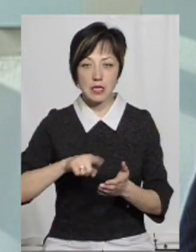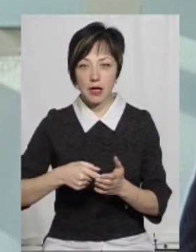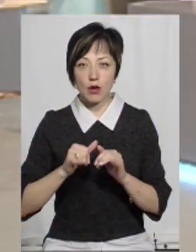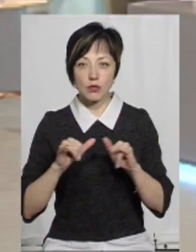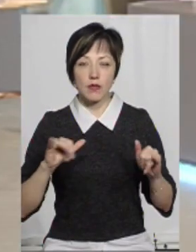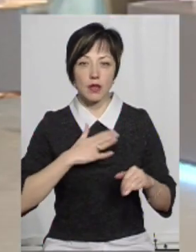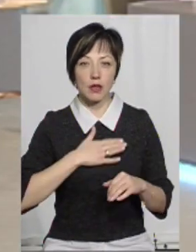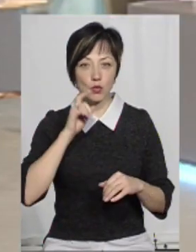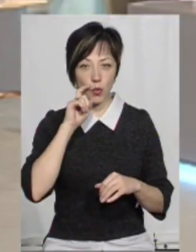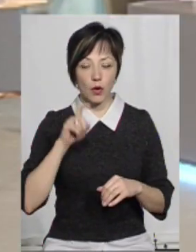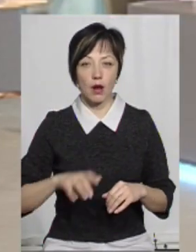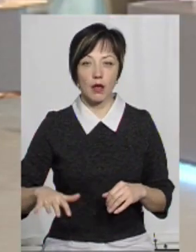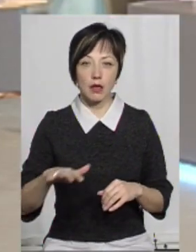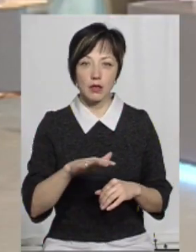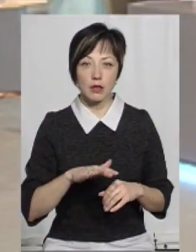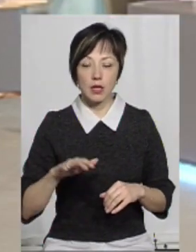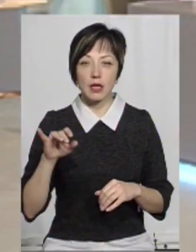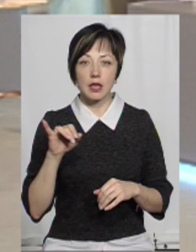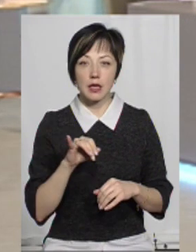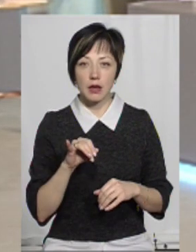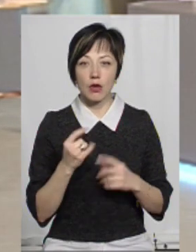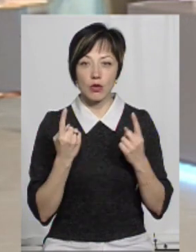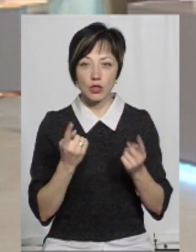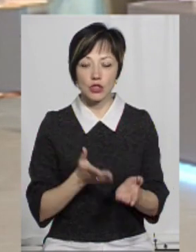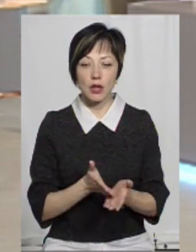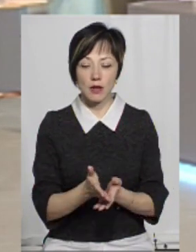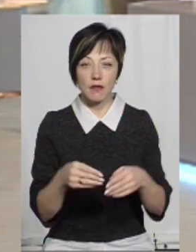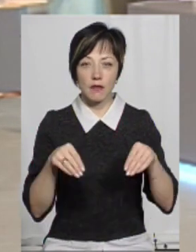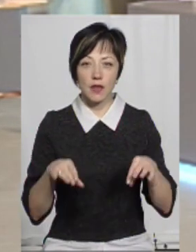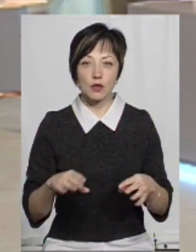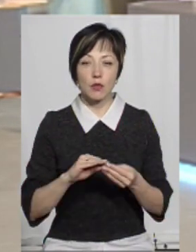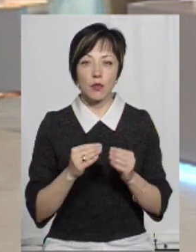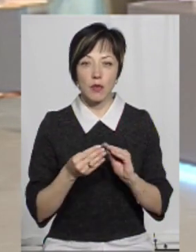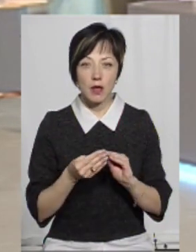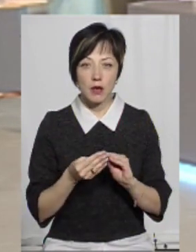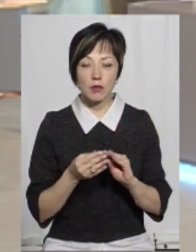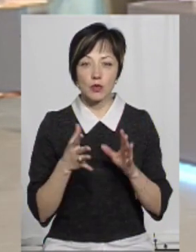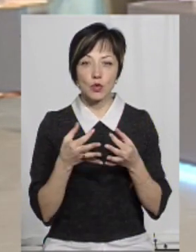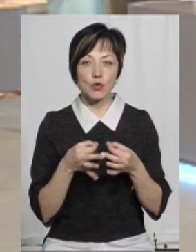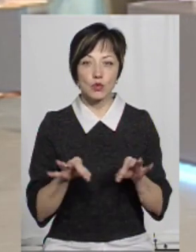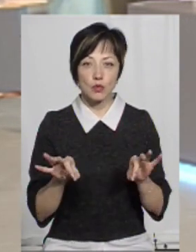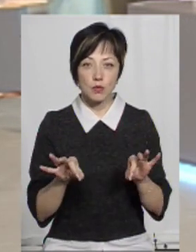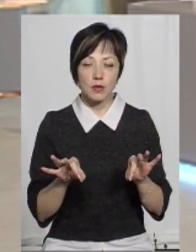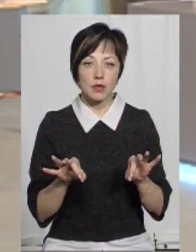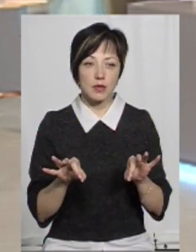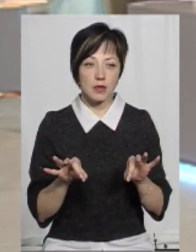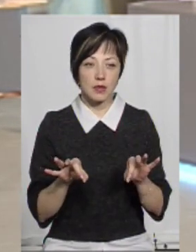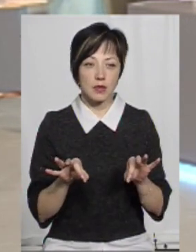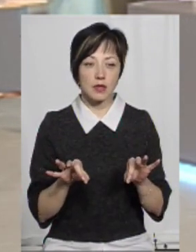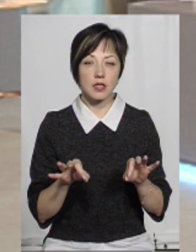і розвивала нашу Україну. І один якраз із шляхів вирішення таких проблем, рахуємо, якщо буде доступність жилья,